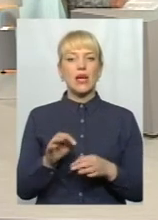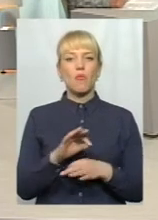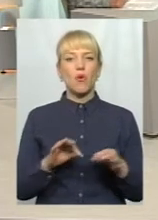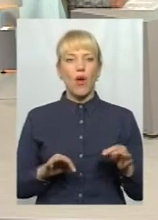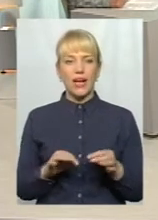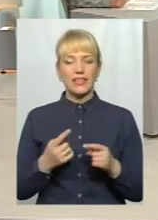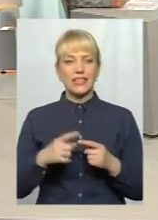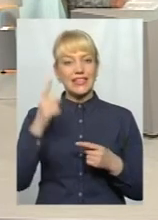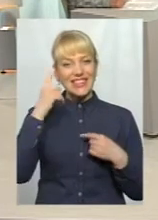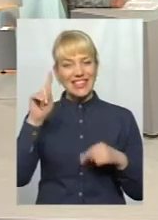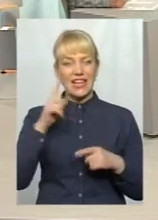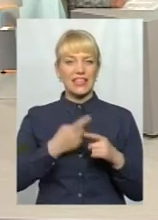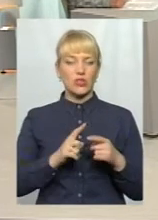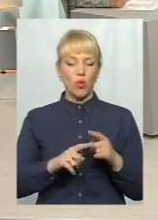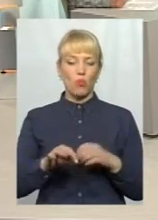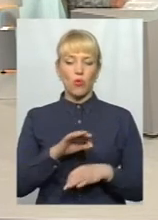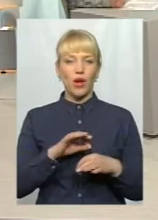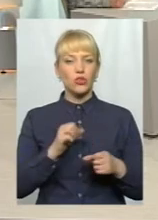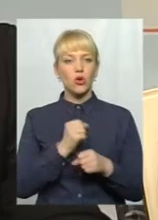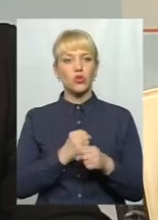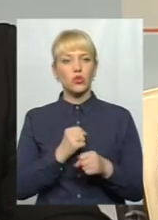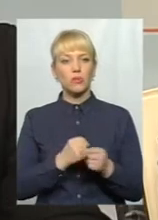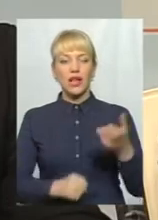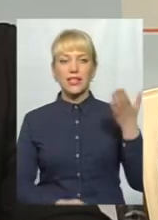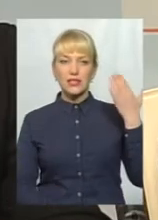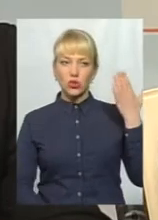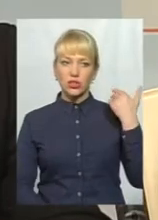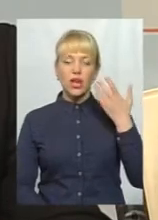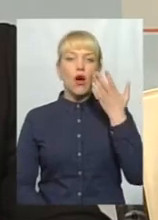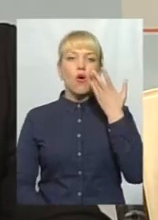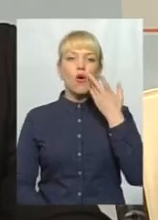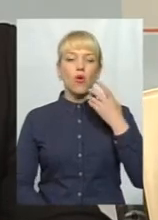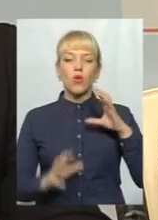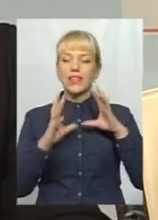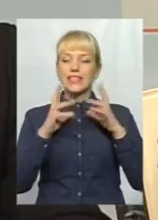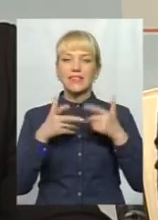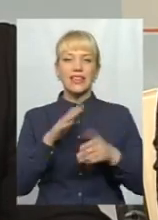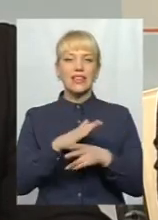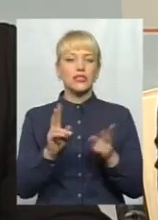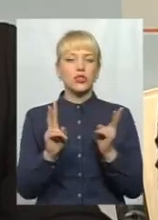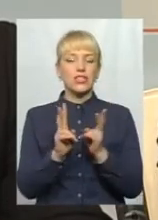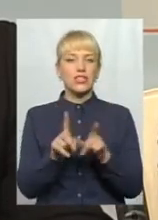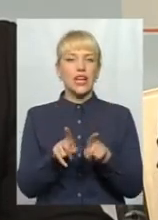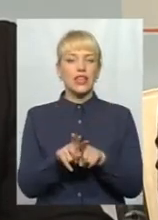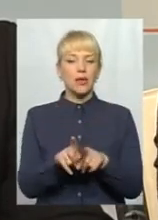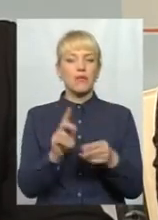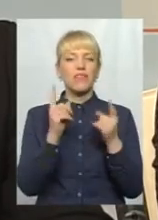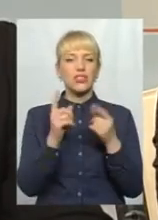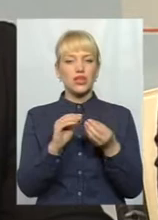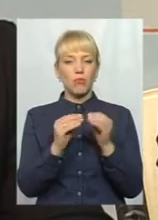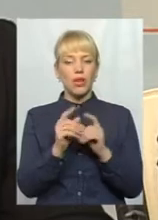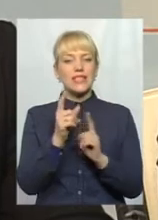ідея цього проєкту, вона розроблялась тоді, коли ще світ не стикався з такими величезними проблемами зміни клімату,